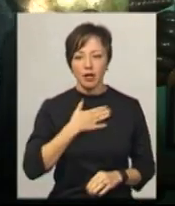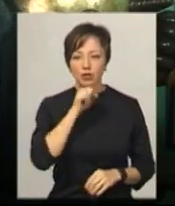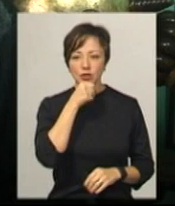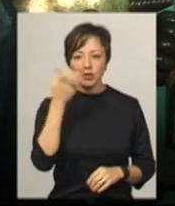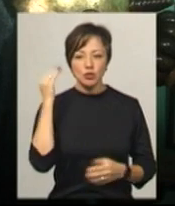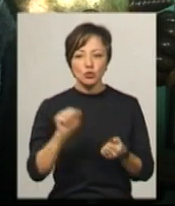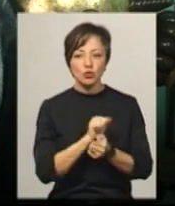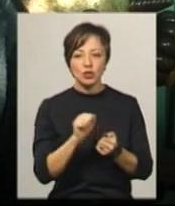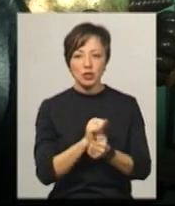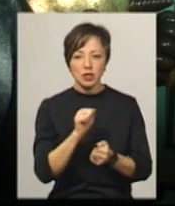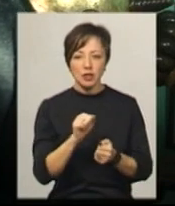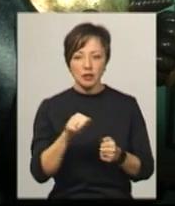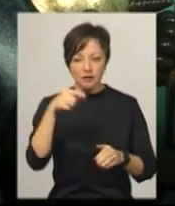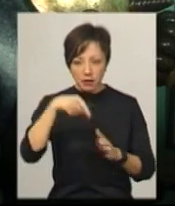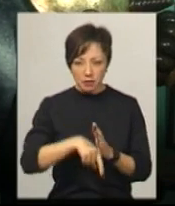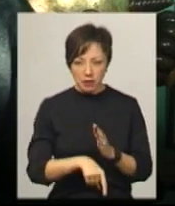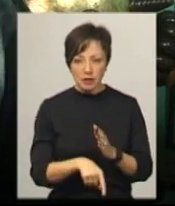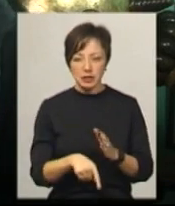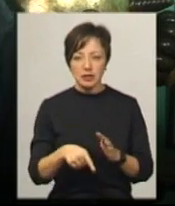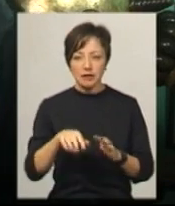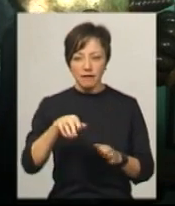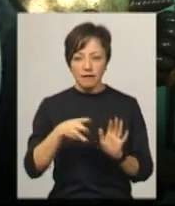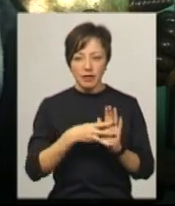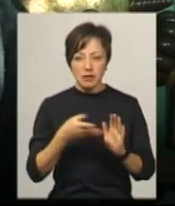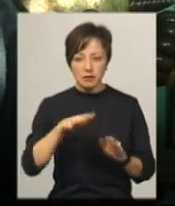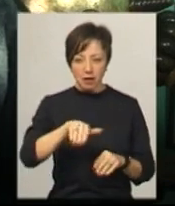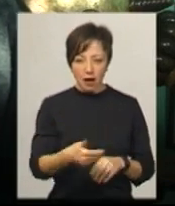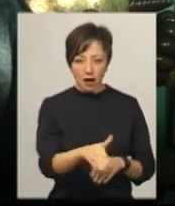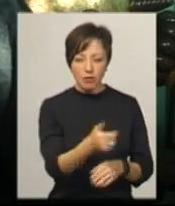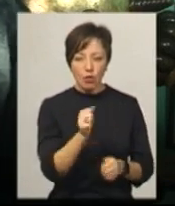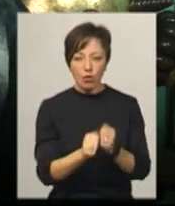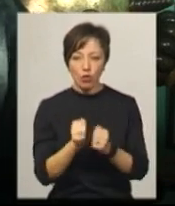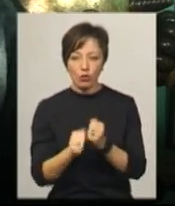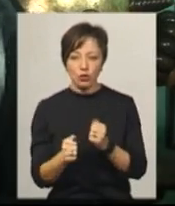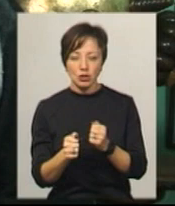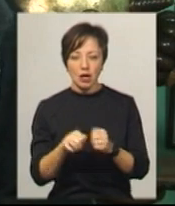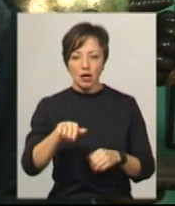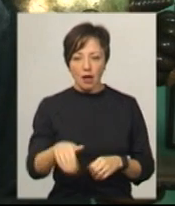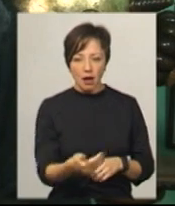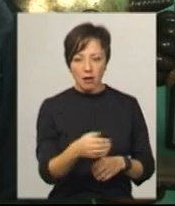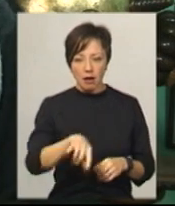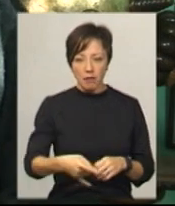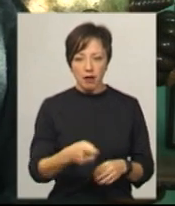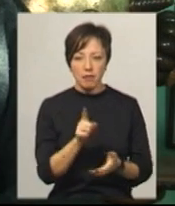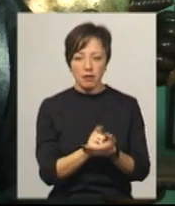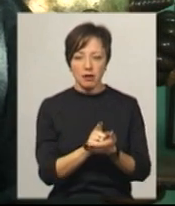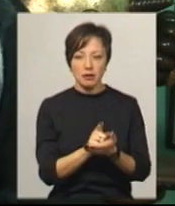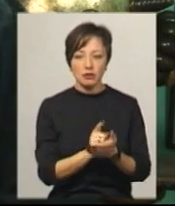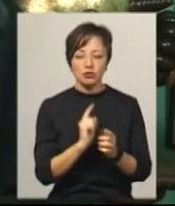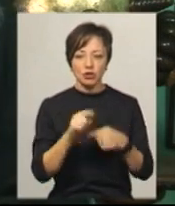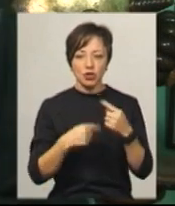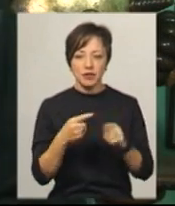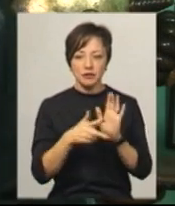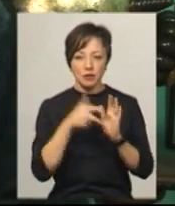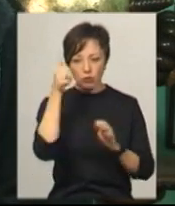сушили в землі, в стодолах, закопували 8 ям, кожна яма мала призначення, через 8